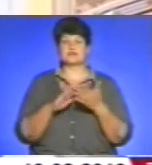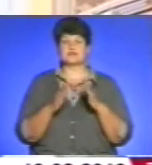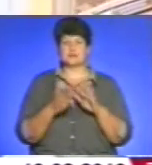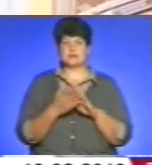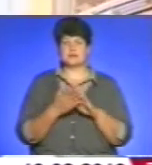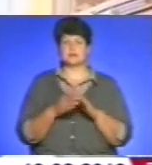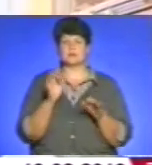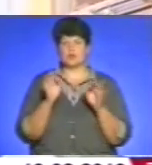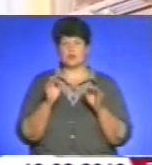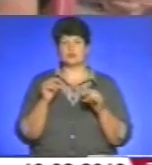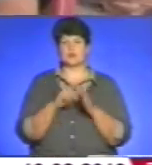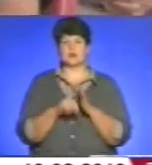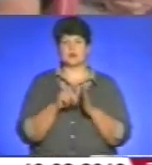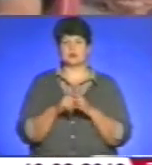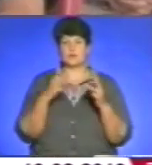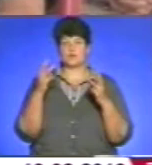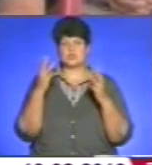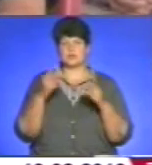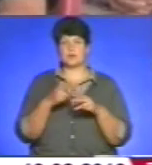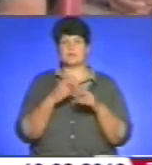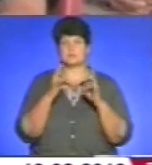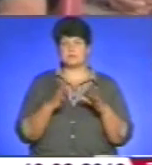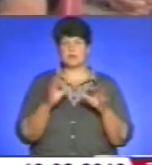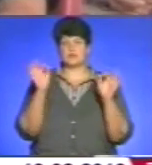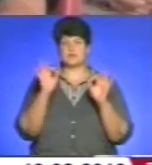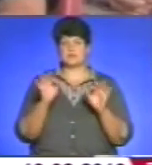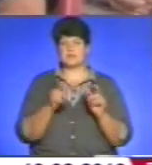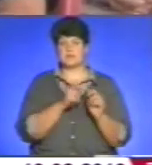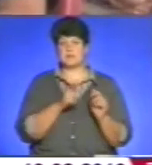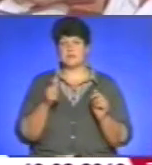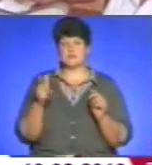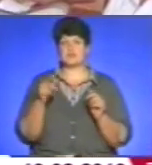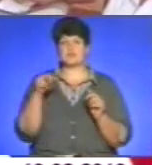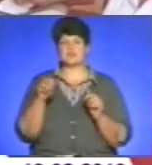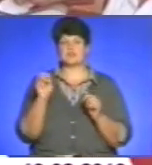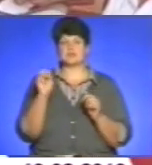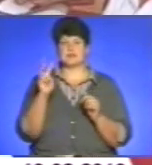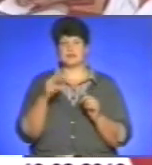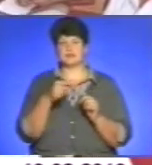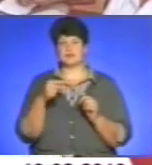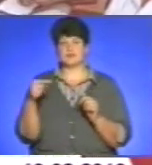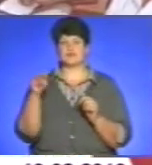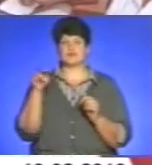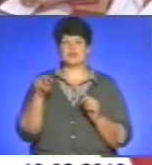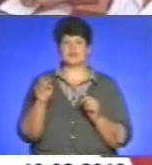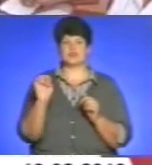та природного характеру і пожежної безпеки в осінньо-зимовий період 2013-2014 років.